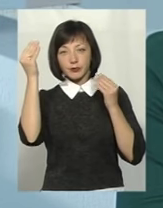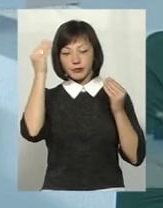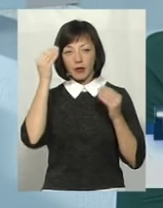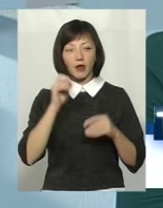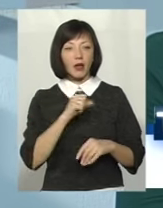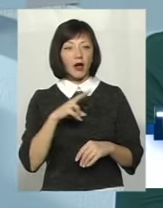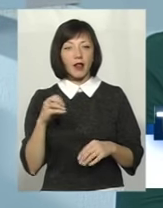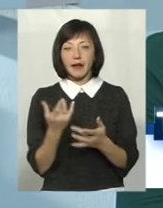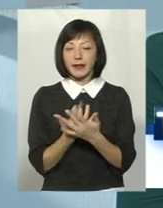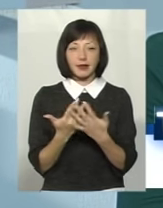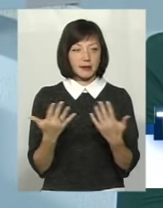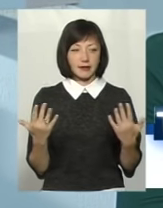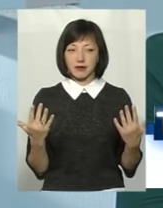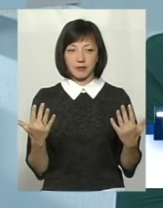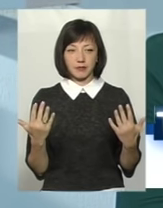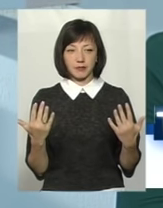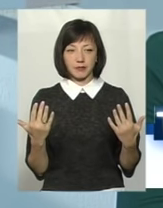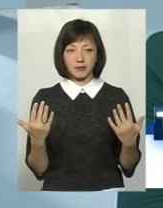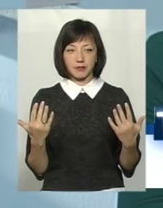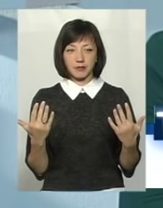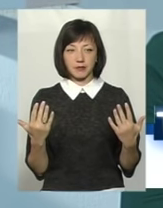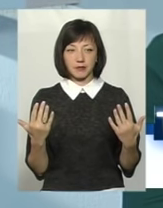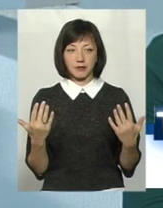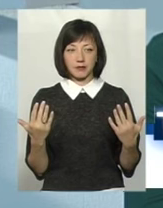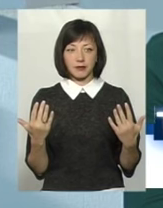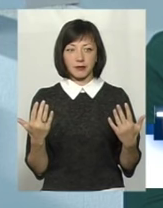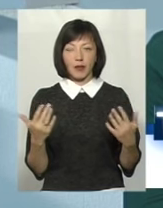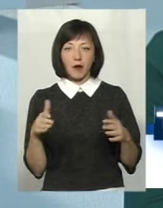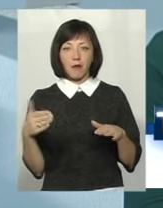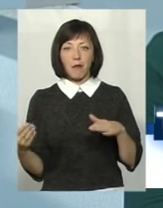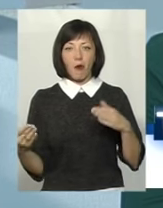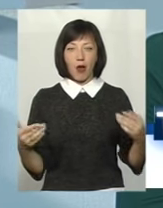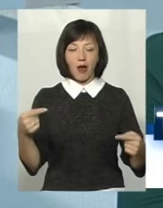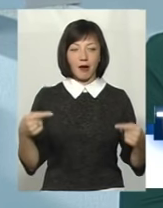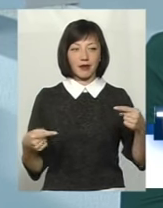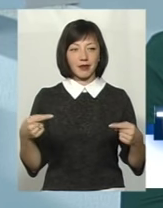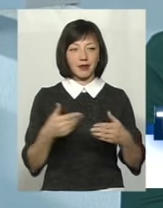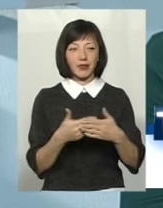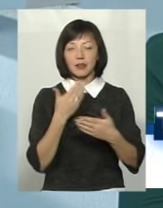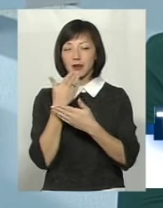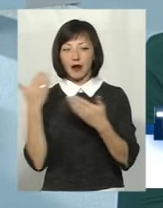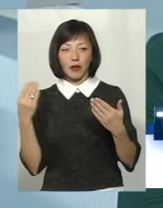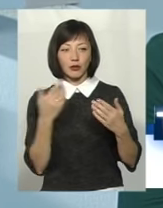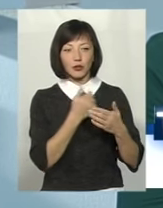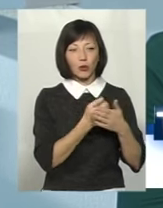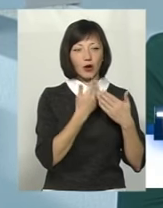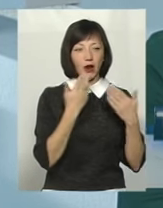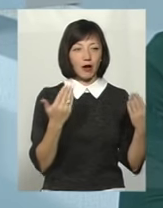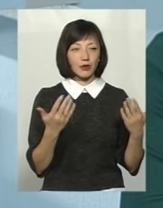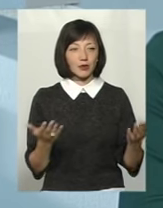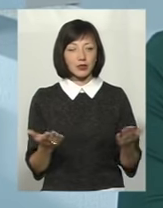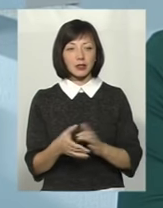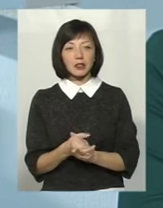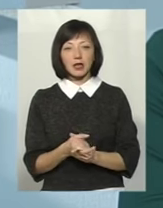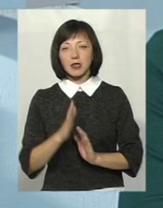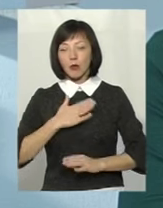але вони дуже різні, такі, знаєте, полярні, можна сказати, від крайнощі в крайнощі. За